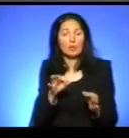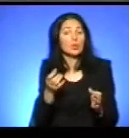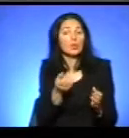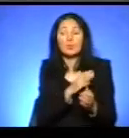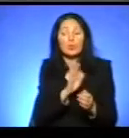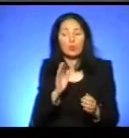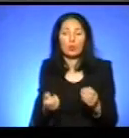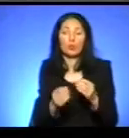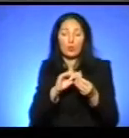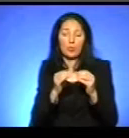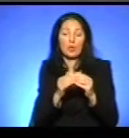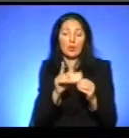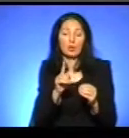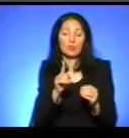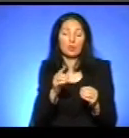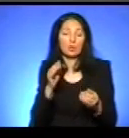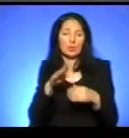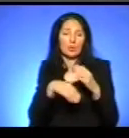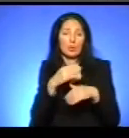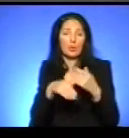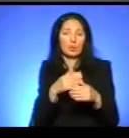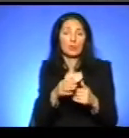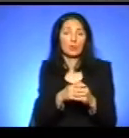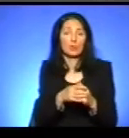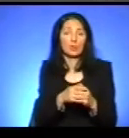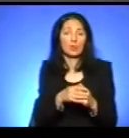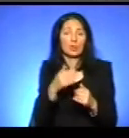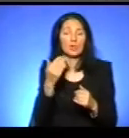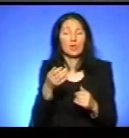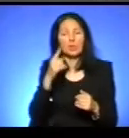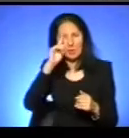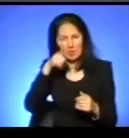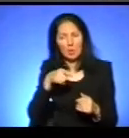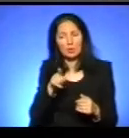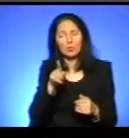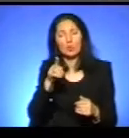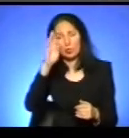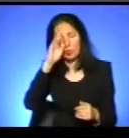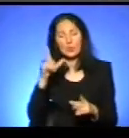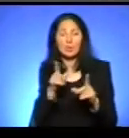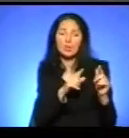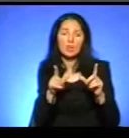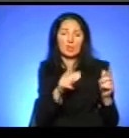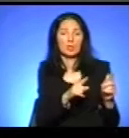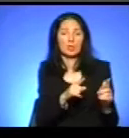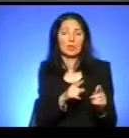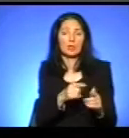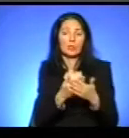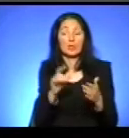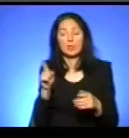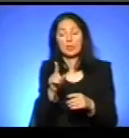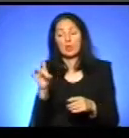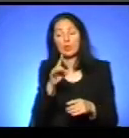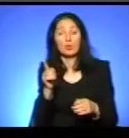проблеми. А от то, каже, щось попутав, каже. Ви розумієте, вони ж переважно знають, тому що хлопці їздять, якщо добираються з району в